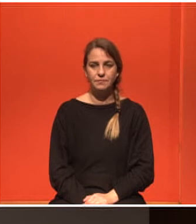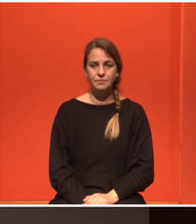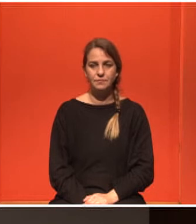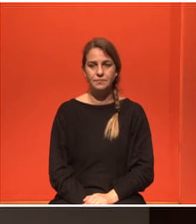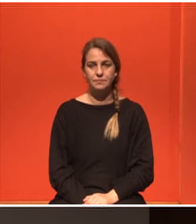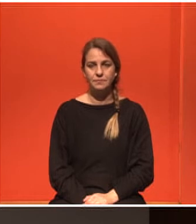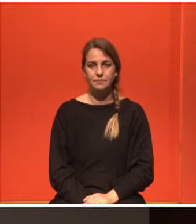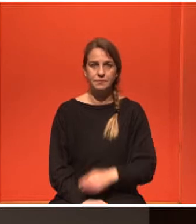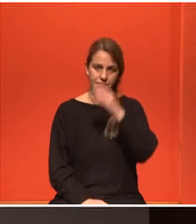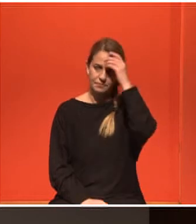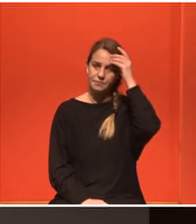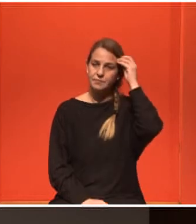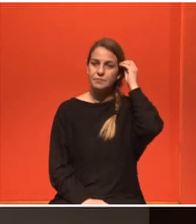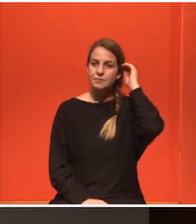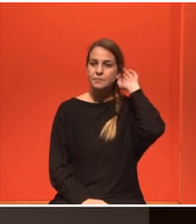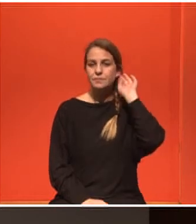τώρα ίσως